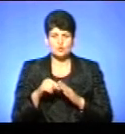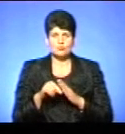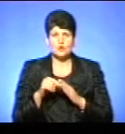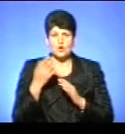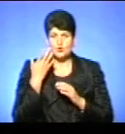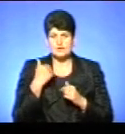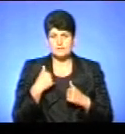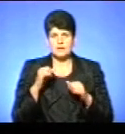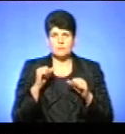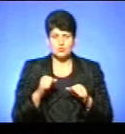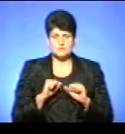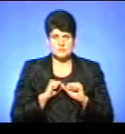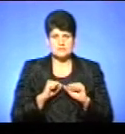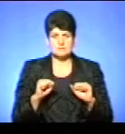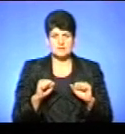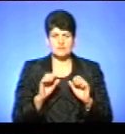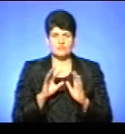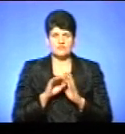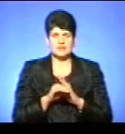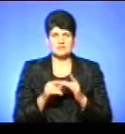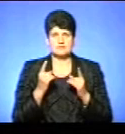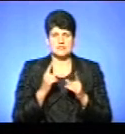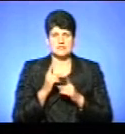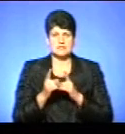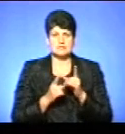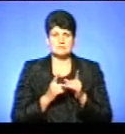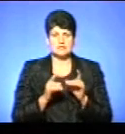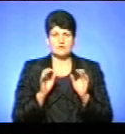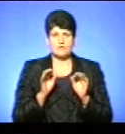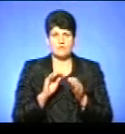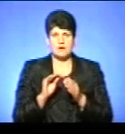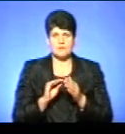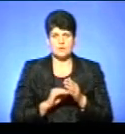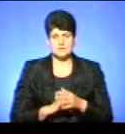можемо сміливо внести дуже радикальні зміни у правоопис український.